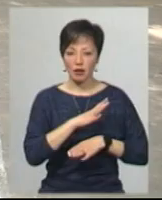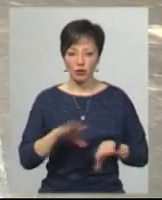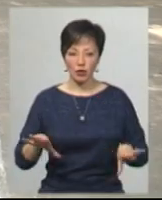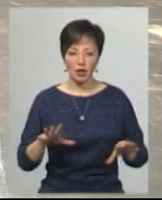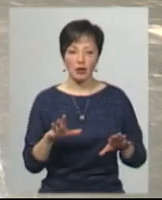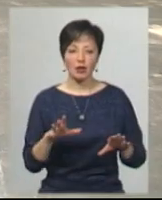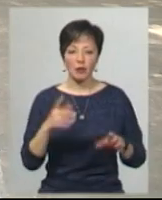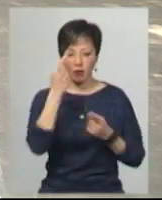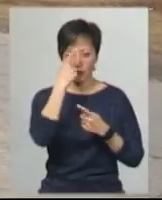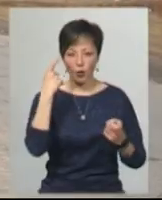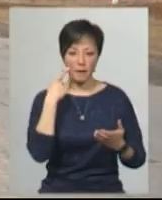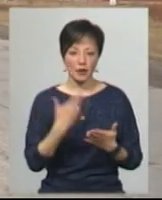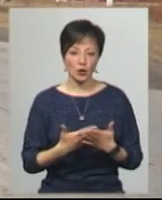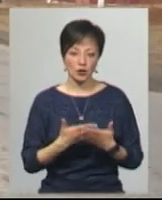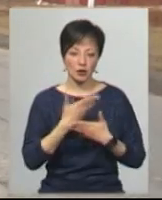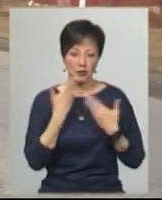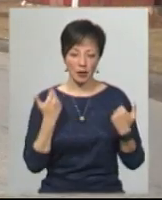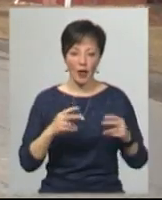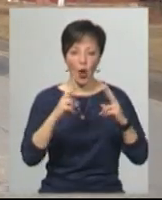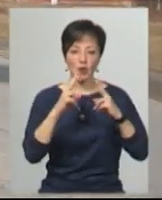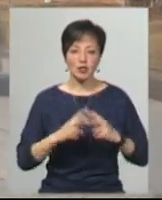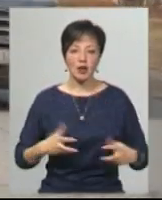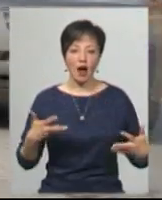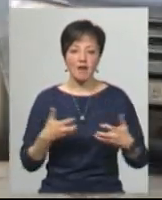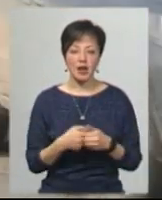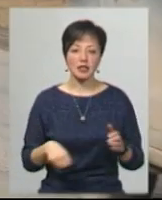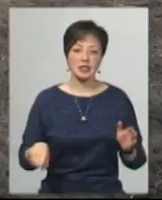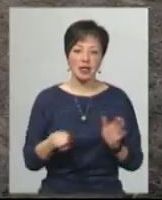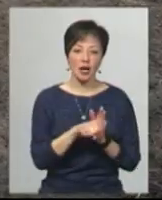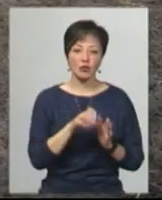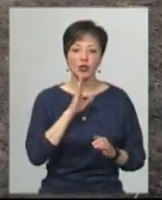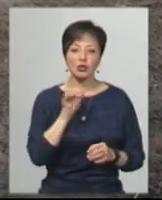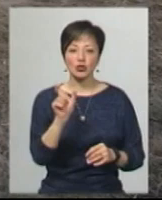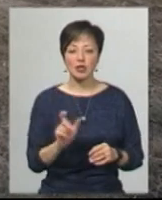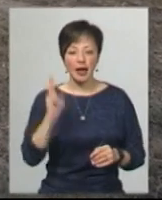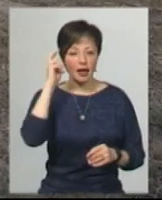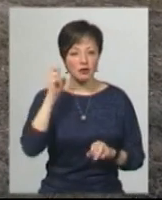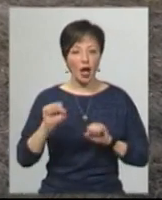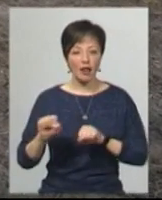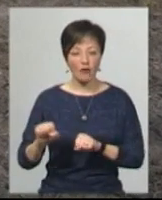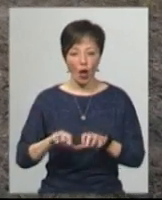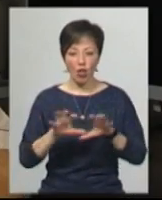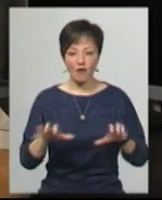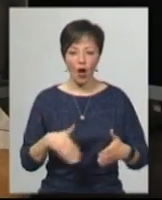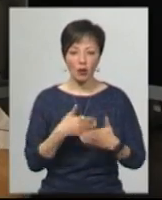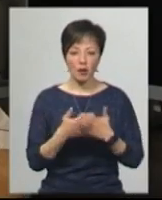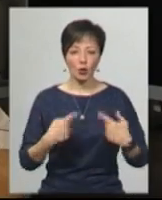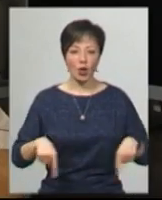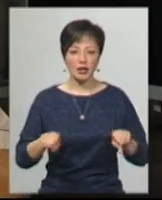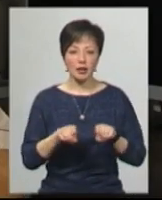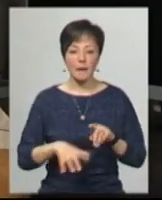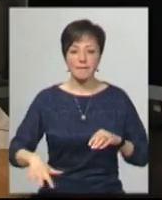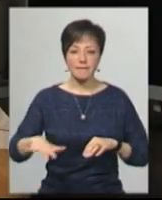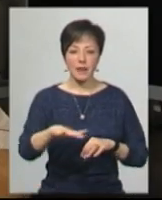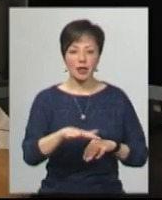тому що не було повідомлено про підозру. У розслідуванні аварії, в якій загинула Олена Кухарук, київський адвокат та голова громадської організації «Майдан